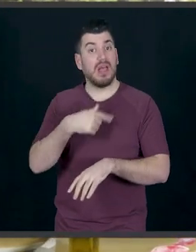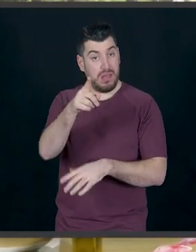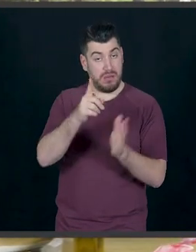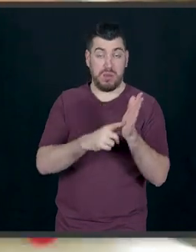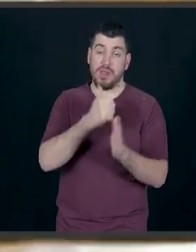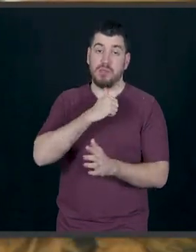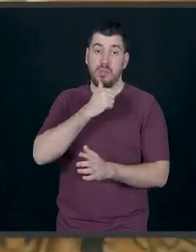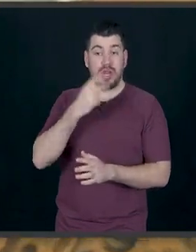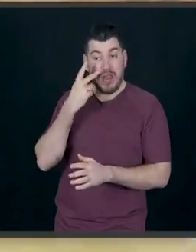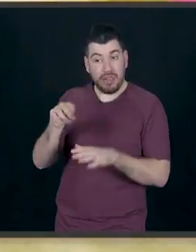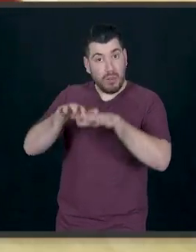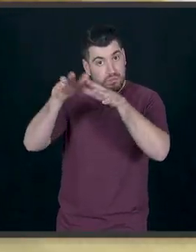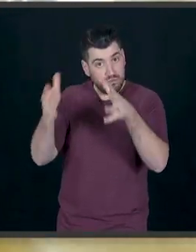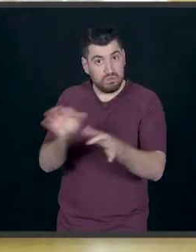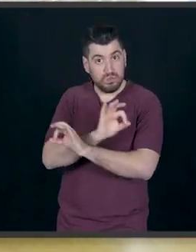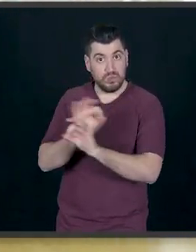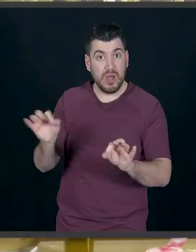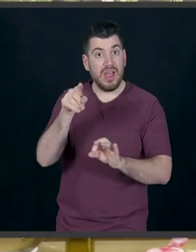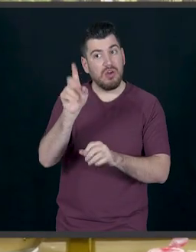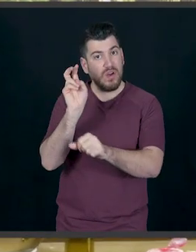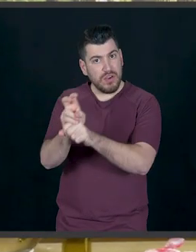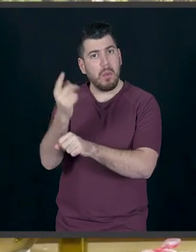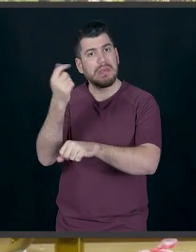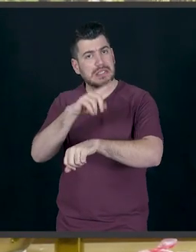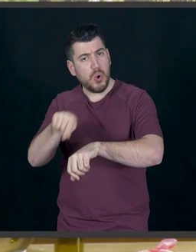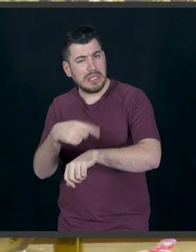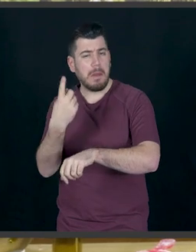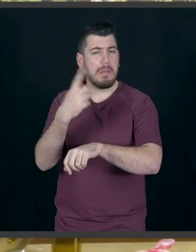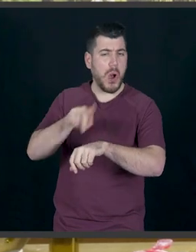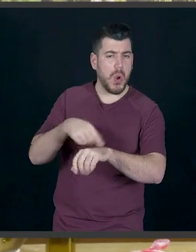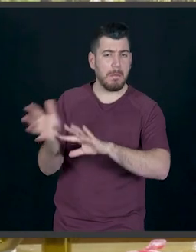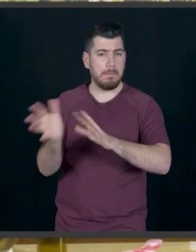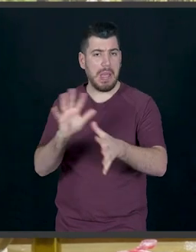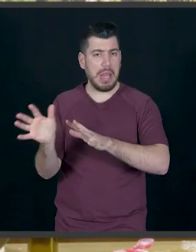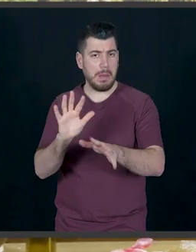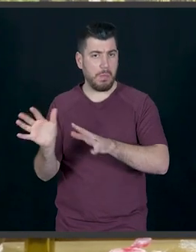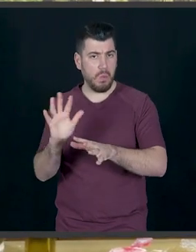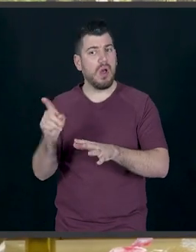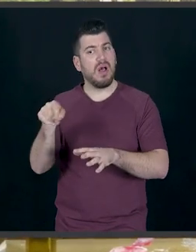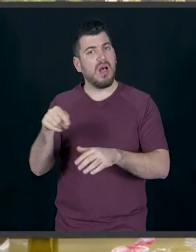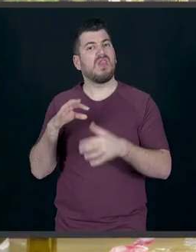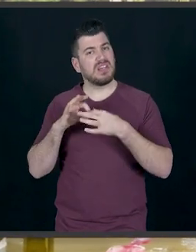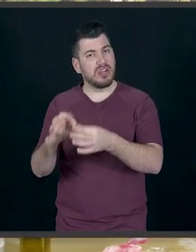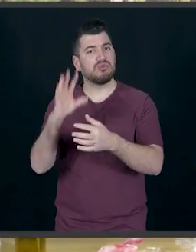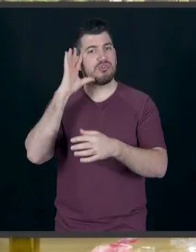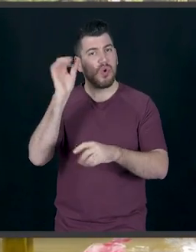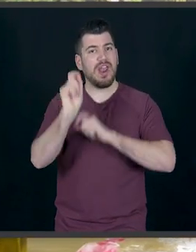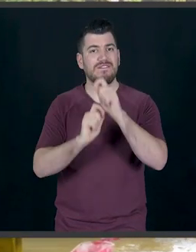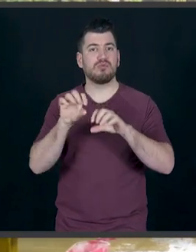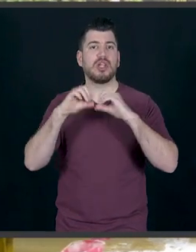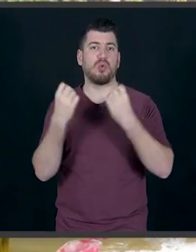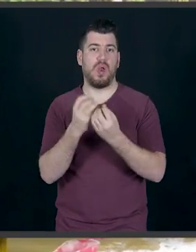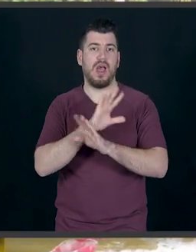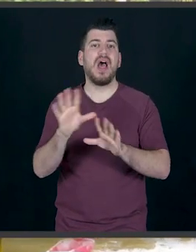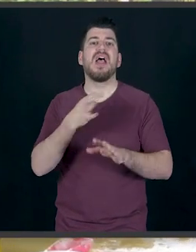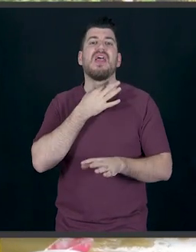και θα περιμένετε να φουσκώσει τελείως το ζυμάρι σας. Τα αφήνω εδώ, σε μισή ωρίτσα με μία, δεν ξέρουμε πώς θα πάρει. Θα συνεχίσουμε για να φτιάξουμε τα ντόνατς